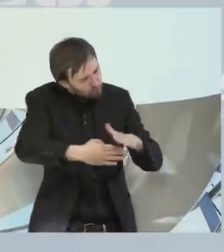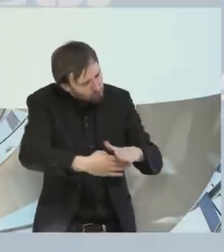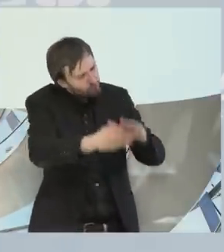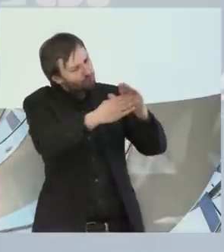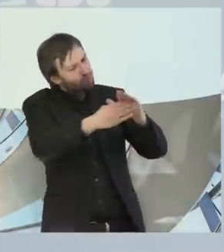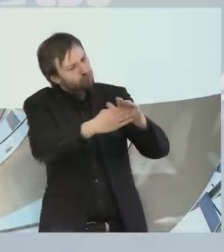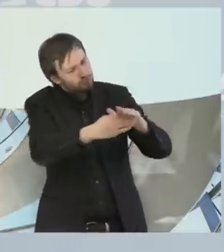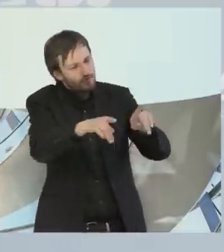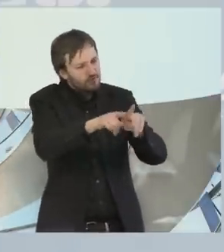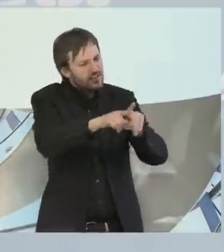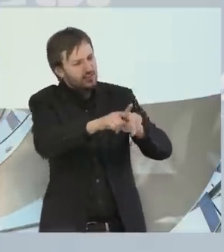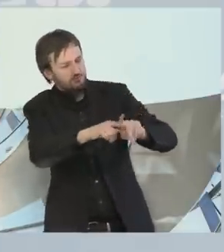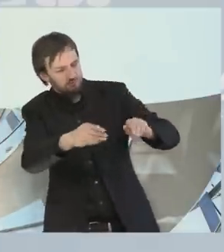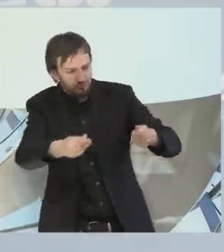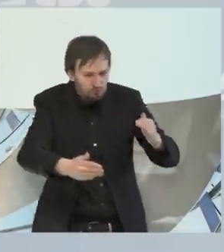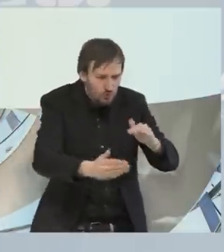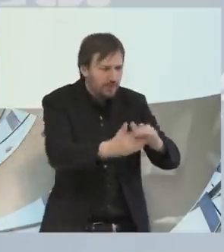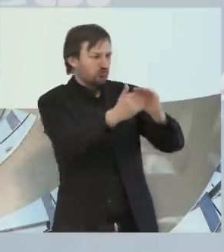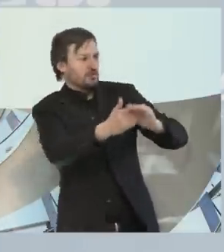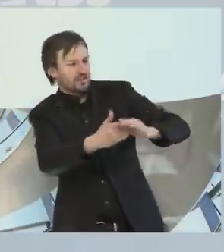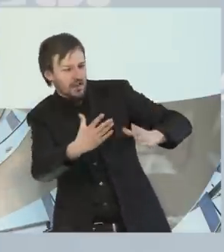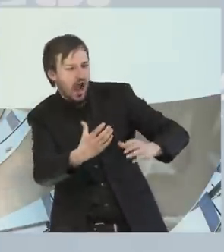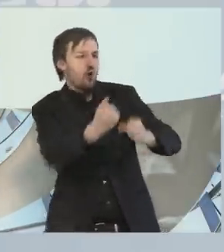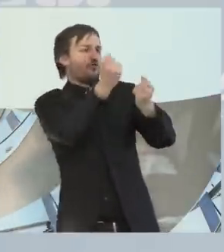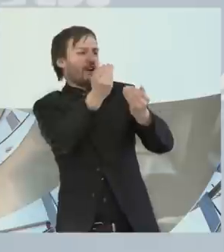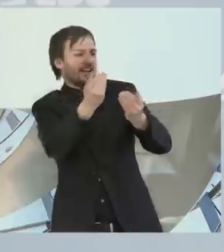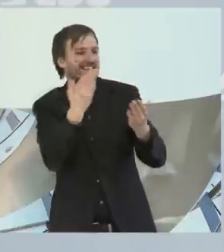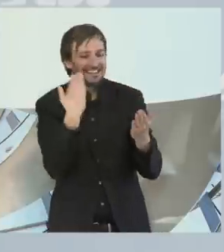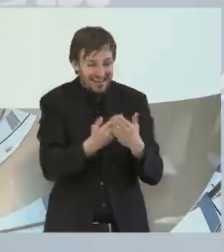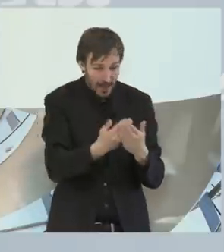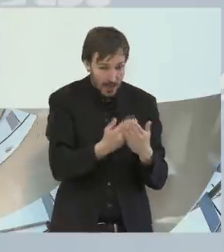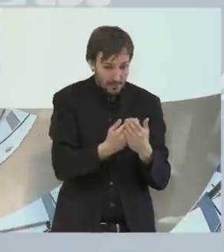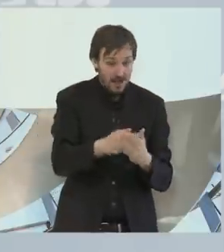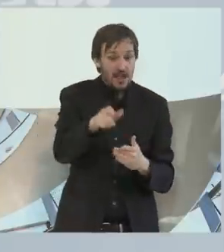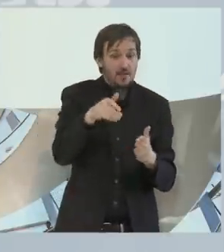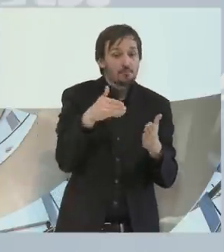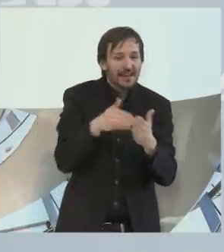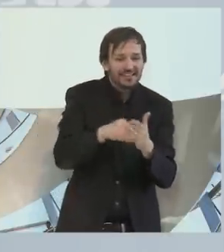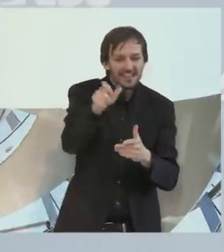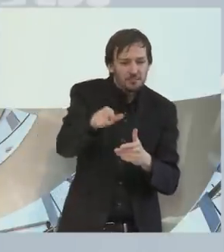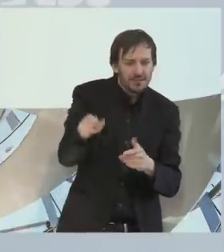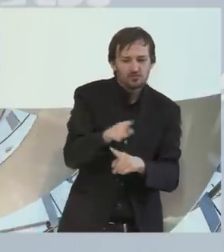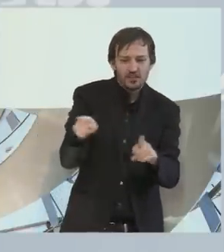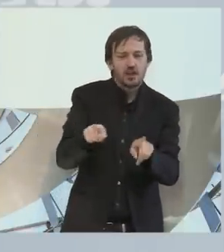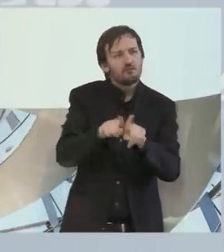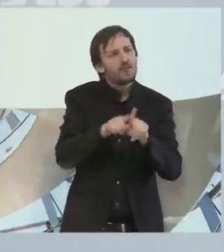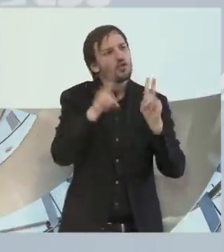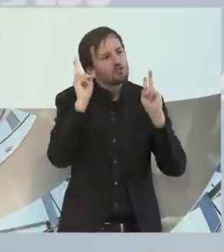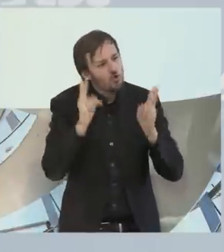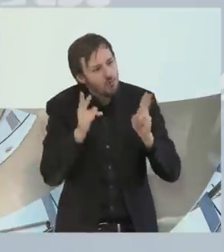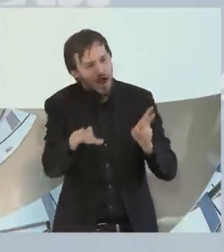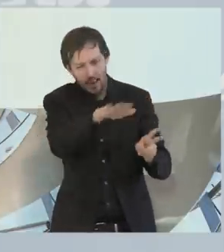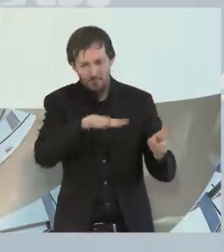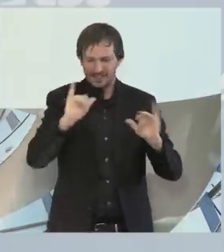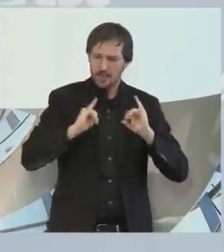abzufangen. Und deswegen Behinderten einen ganz normalen Platz im Leben zu